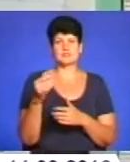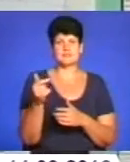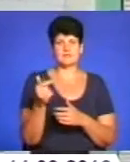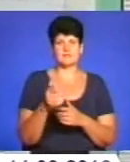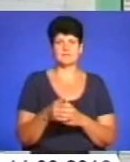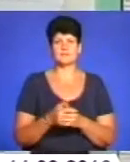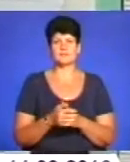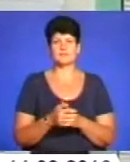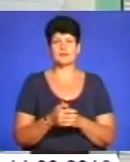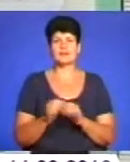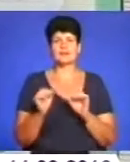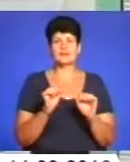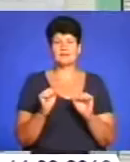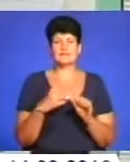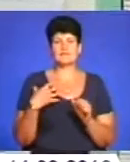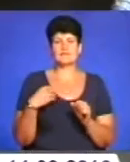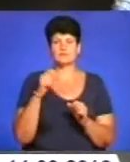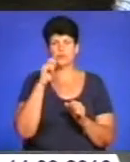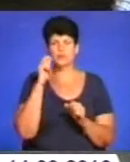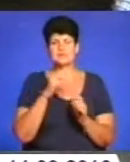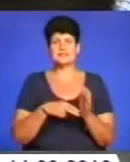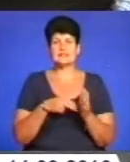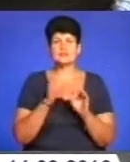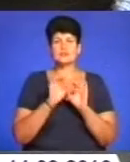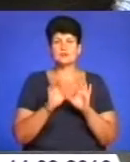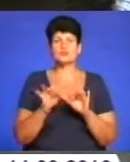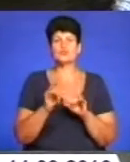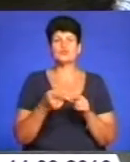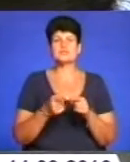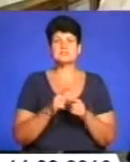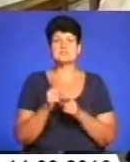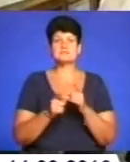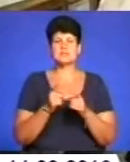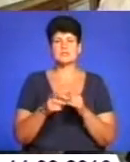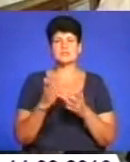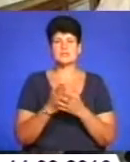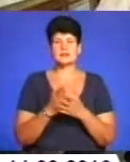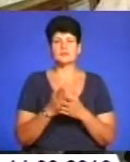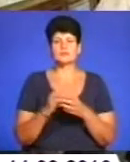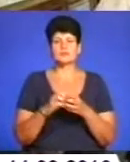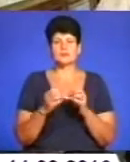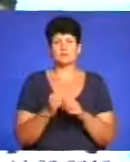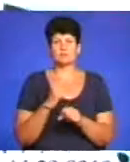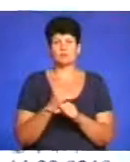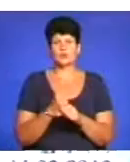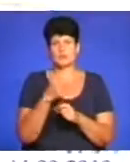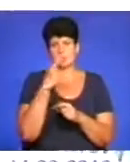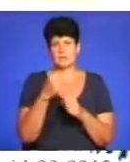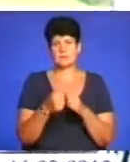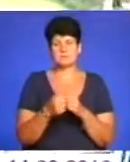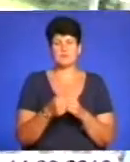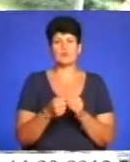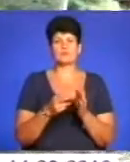копійок. Керівники Львівської керзалізниці пояснюють, що такі зміни спричинила збитковість роботи приміського залізничного